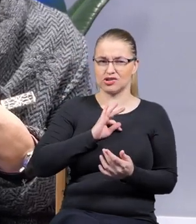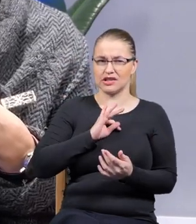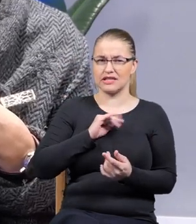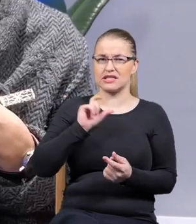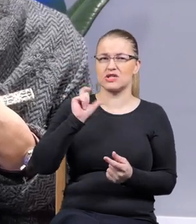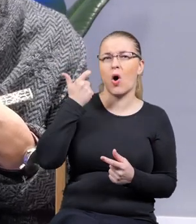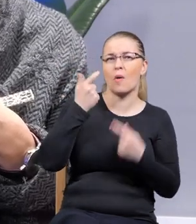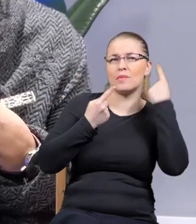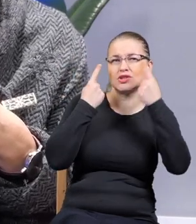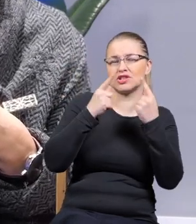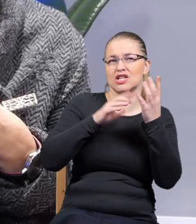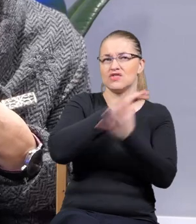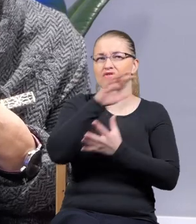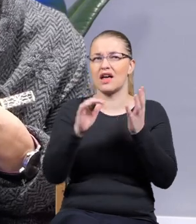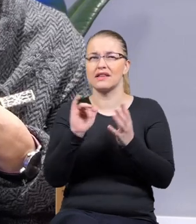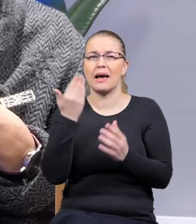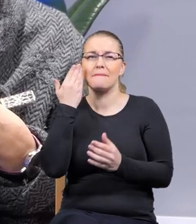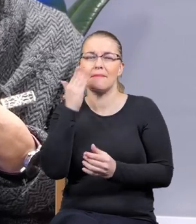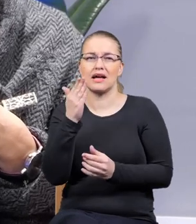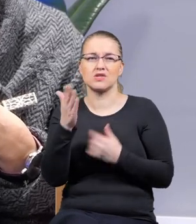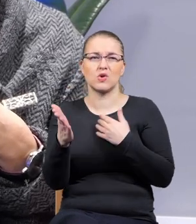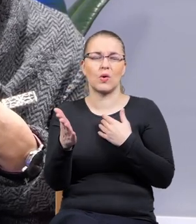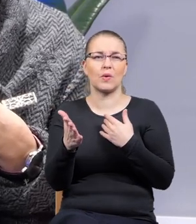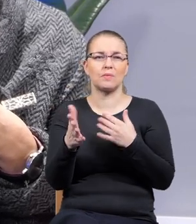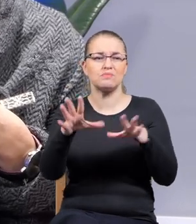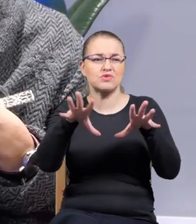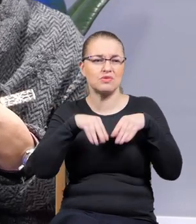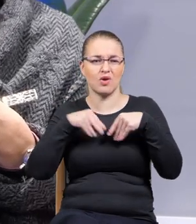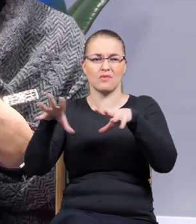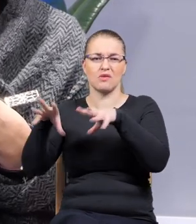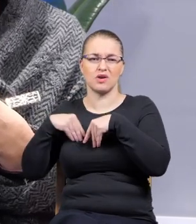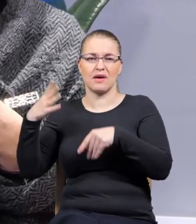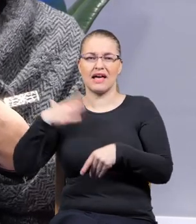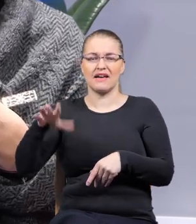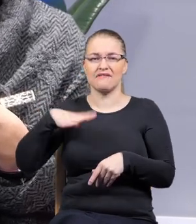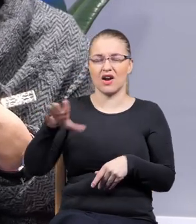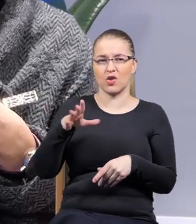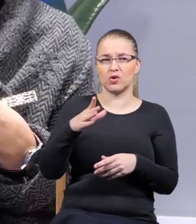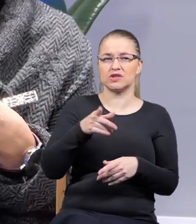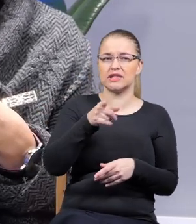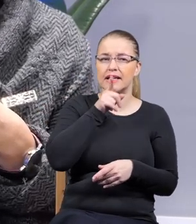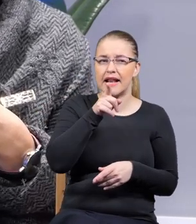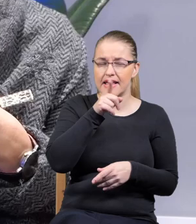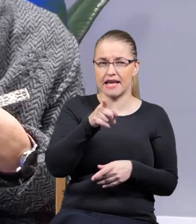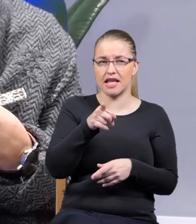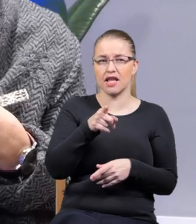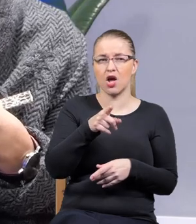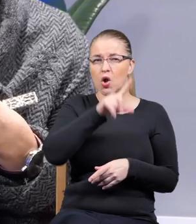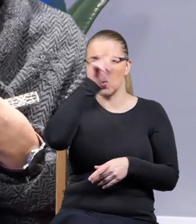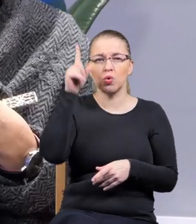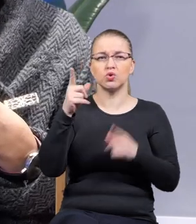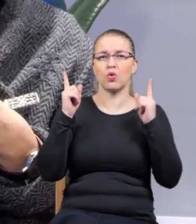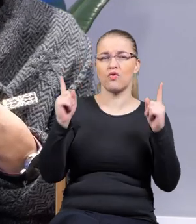świata, jak bardzo powierzchownie przyjmujemy pewne wartości, zwłaszcza te religijne, które wydają się takie, wielu ludzi